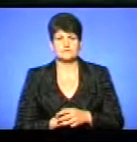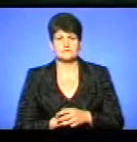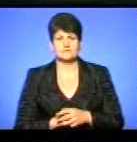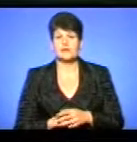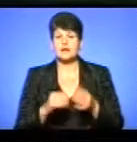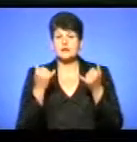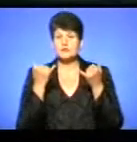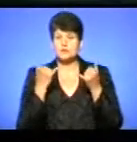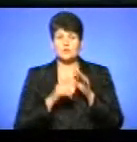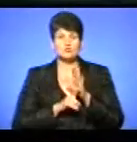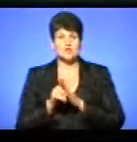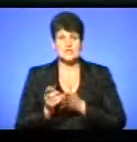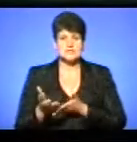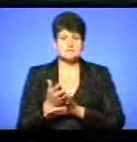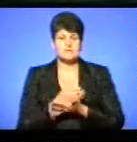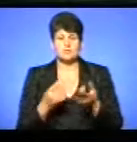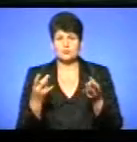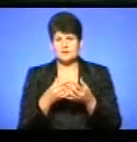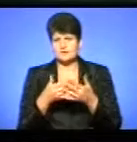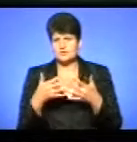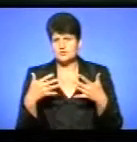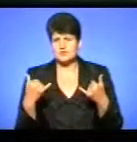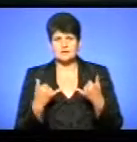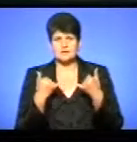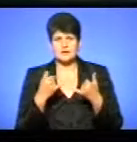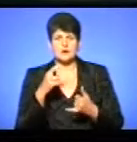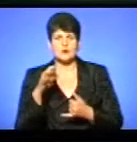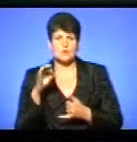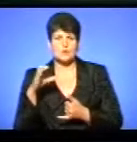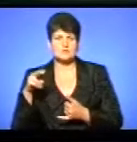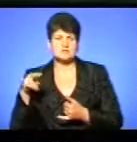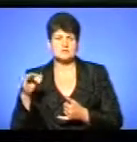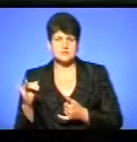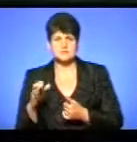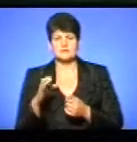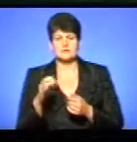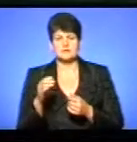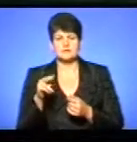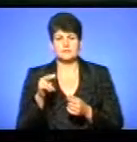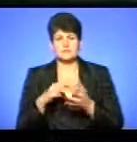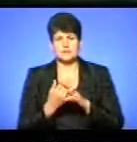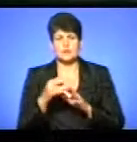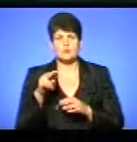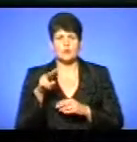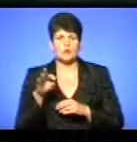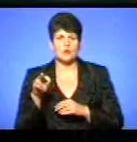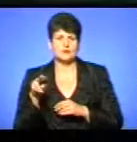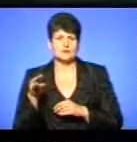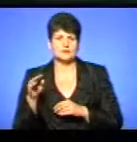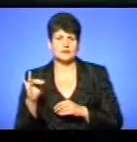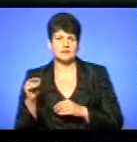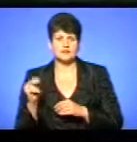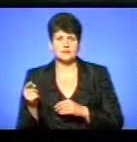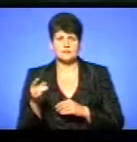Сьогодні почали збір необхідних речей для підопічних хоспісу у селі Плотича Тернопільського району. Такий проєкт організовують працівники